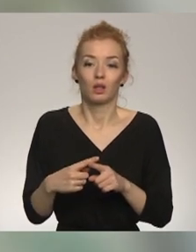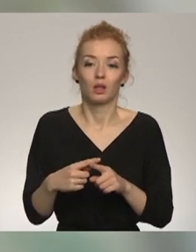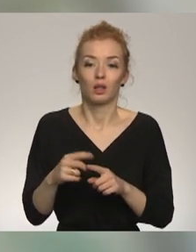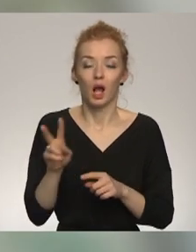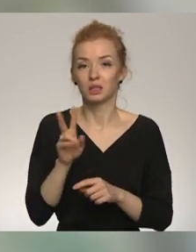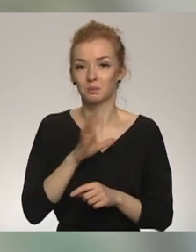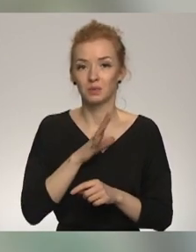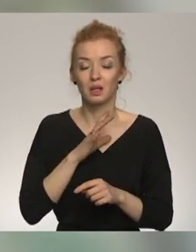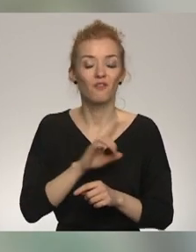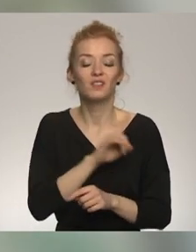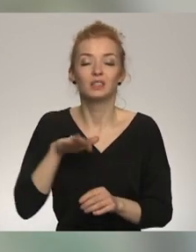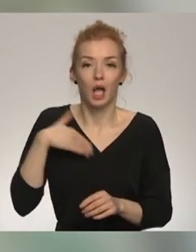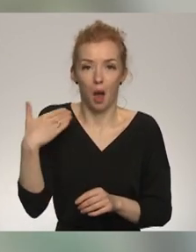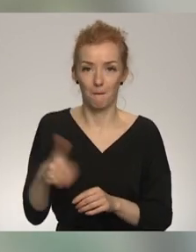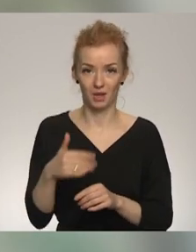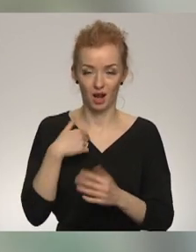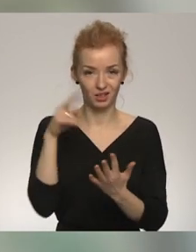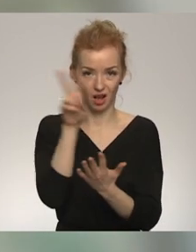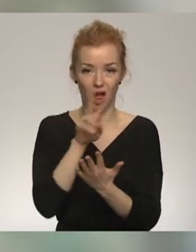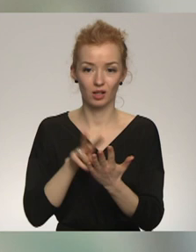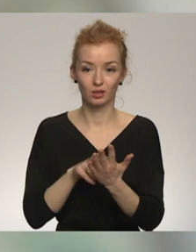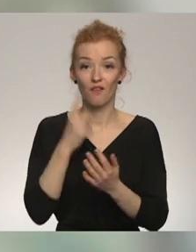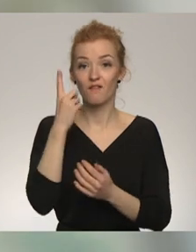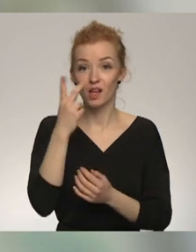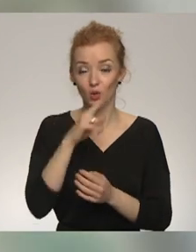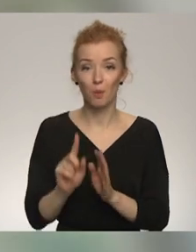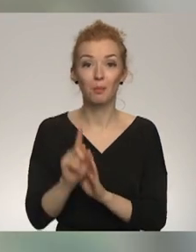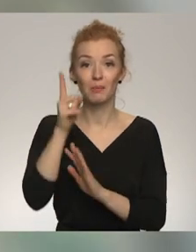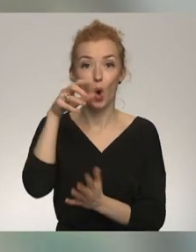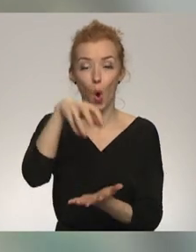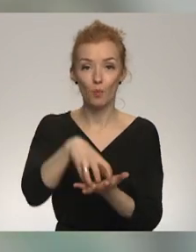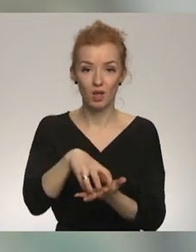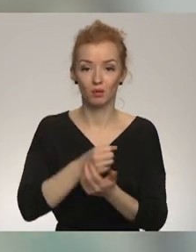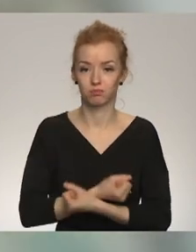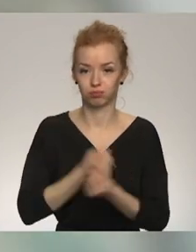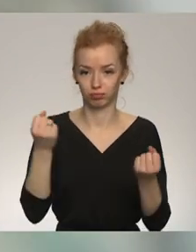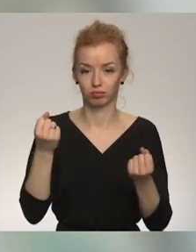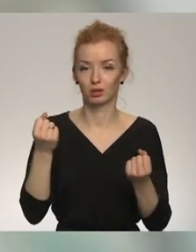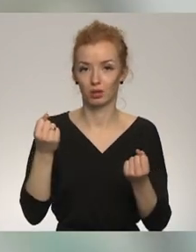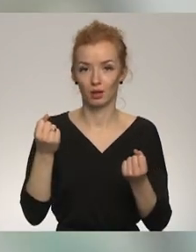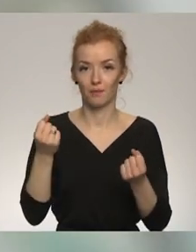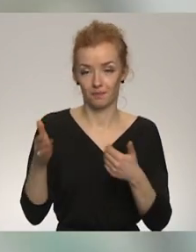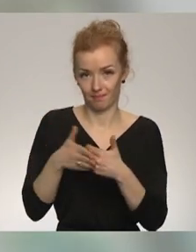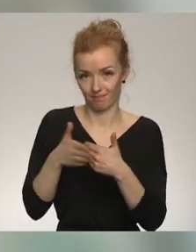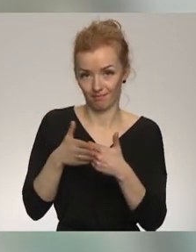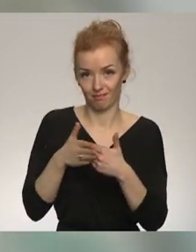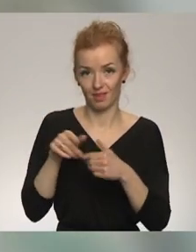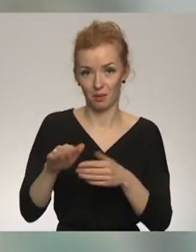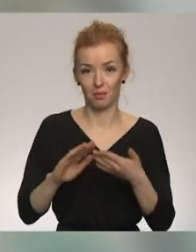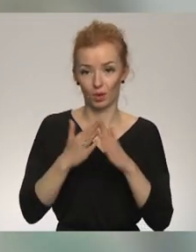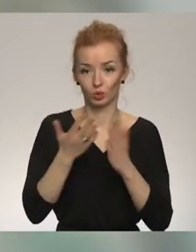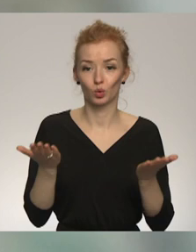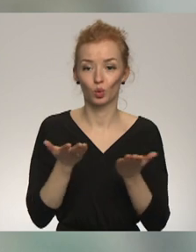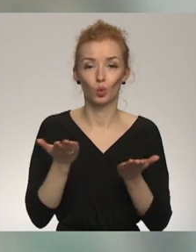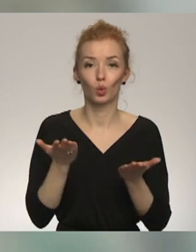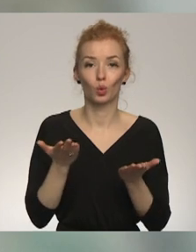bija tas pats sāpīgākais lasot, kad vietas no pirmajiem objektiem, kas tikai arī bombardēts, ir netāli no tās pilsētas,